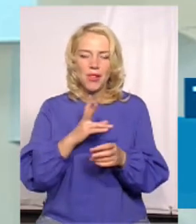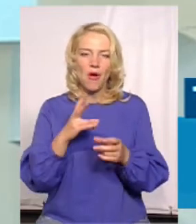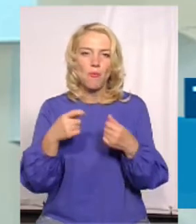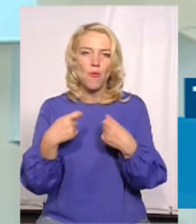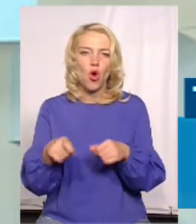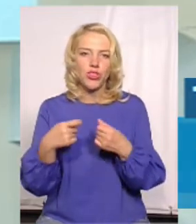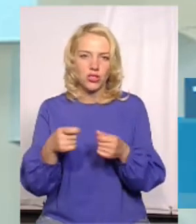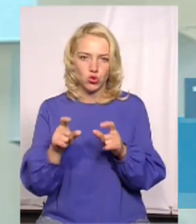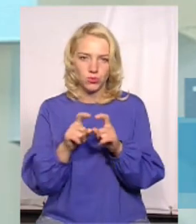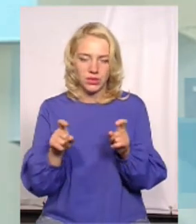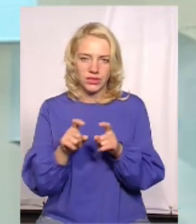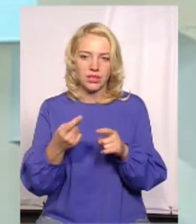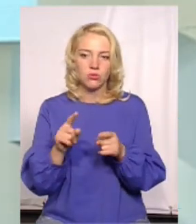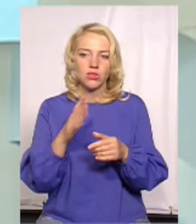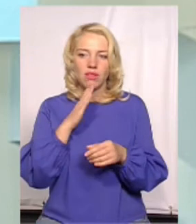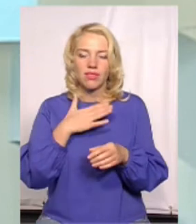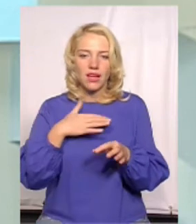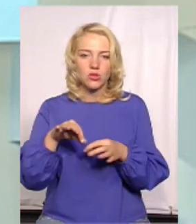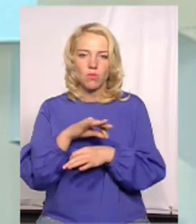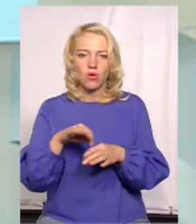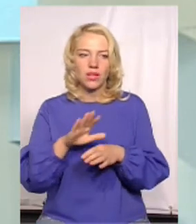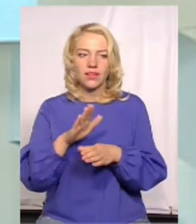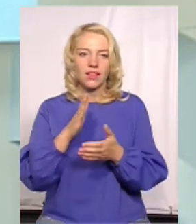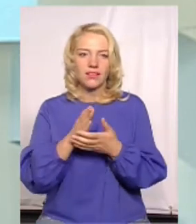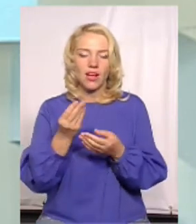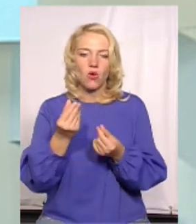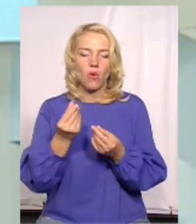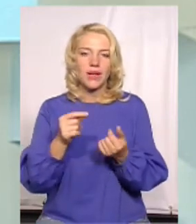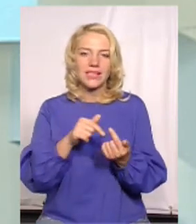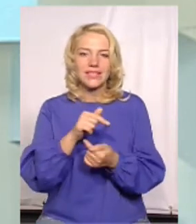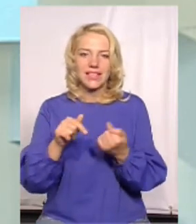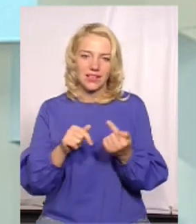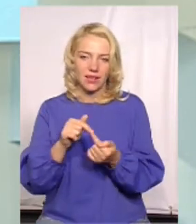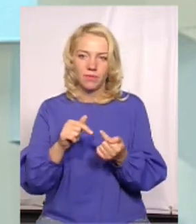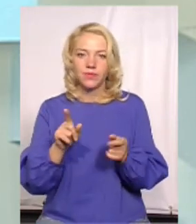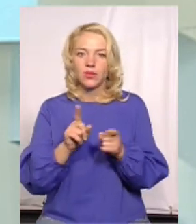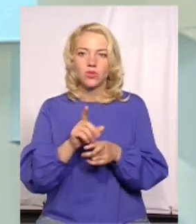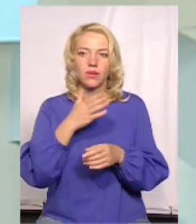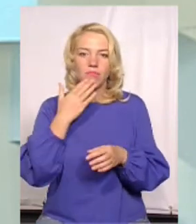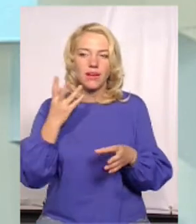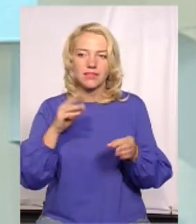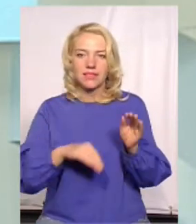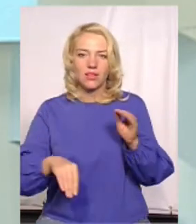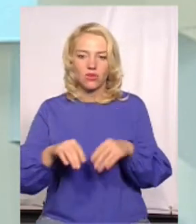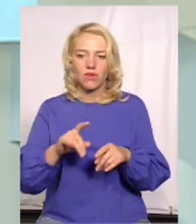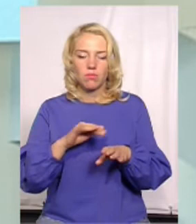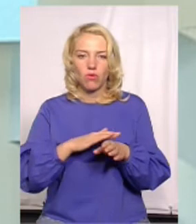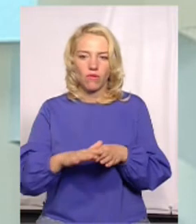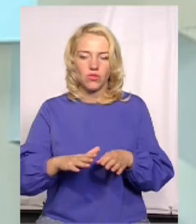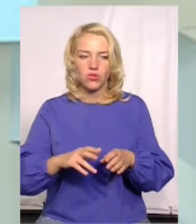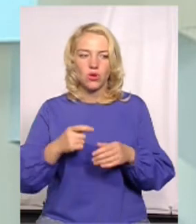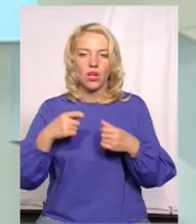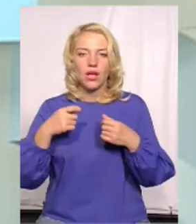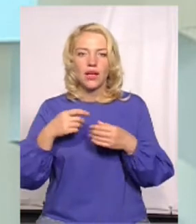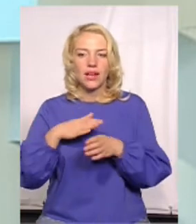продажу. Тому що, розумієте, так як наш проєкт не є комерційним, тобто немає такої складової і повністю реалізовується за